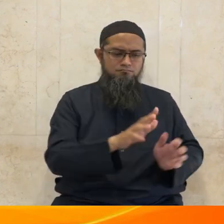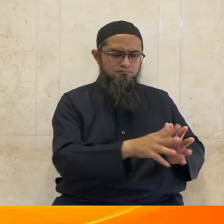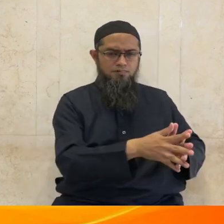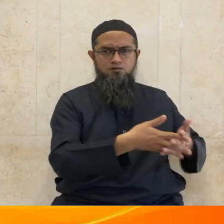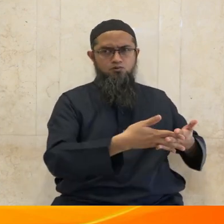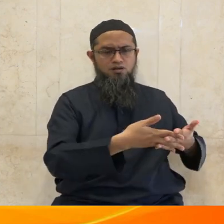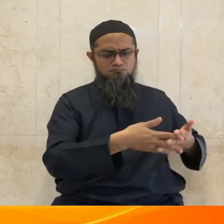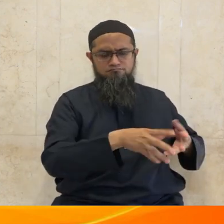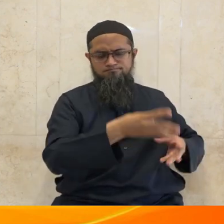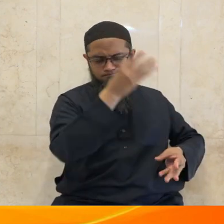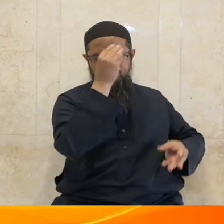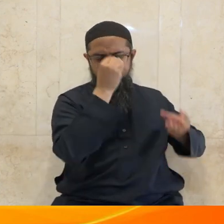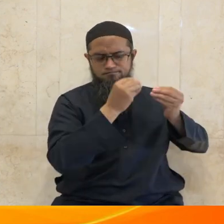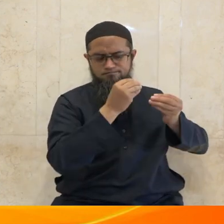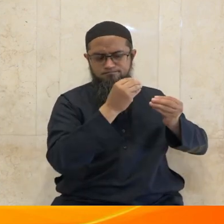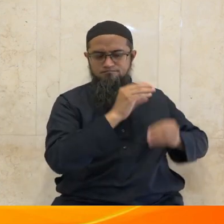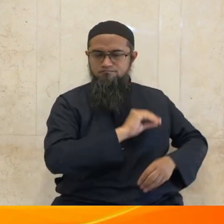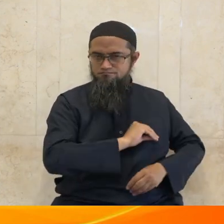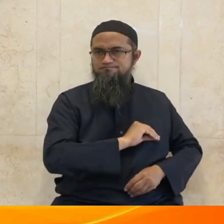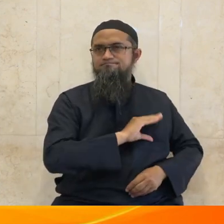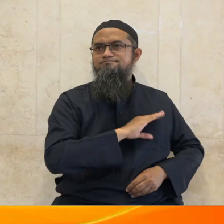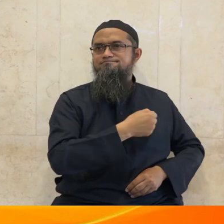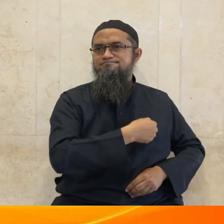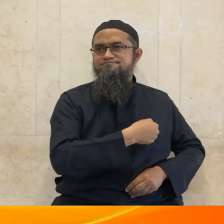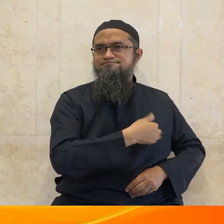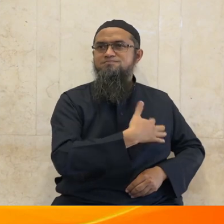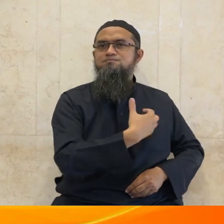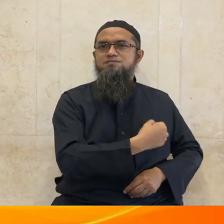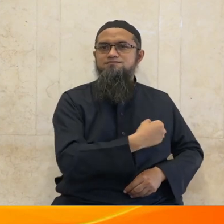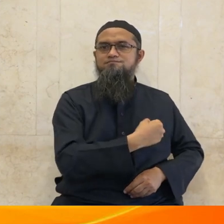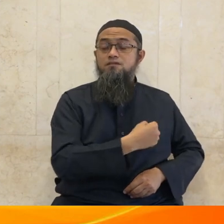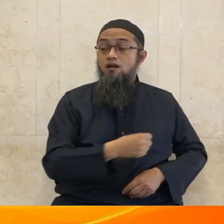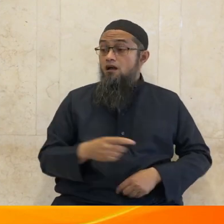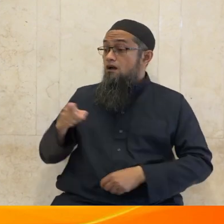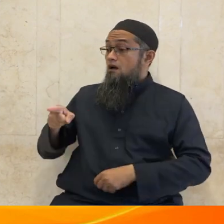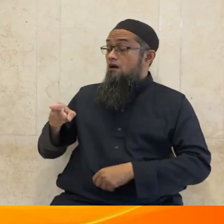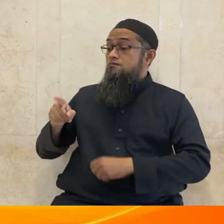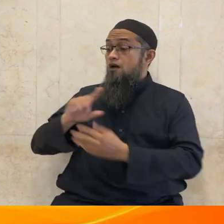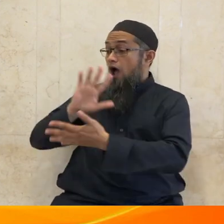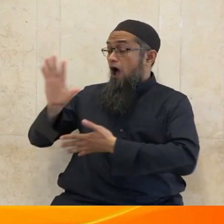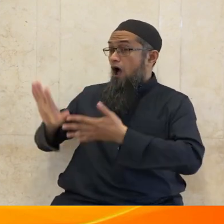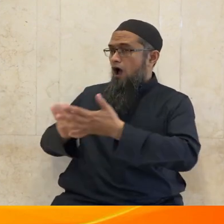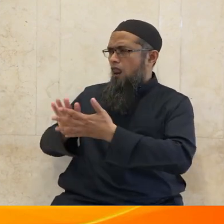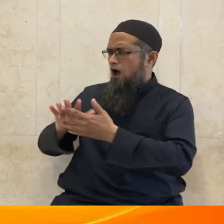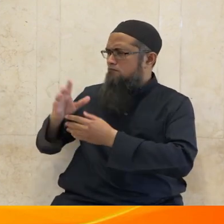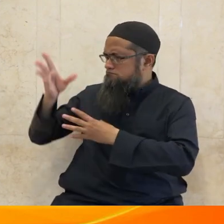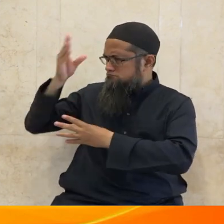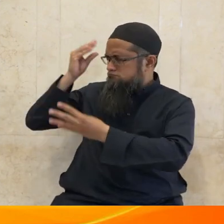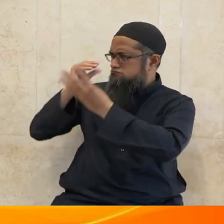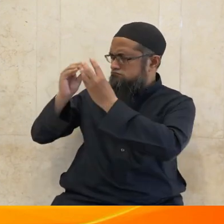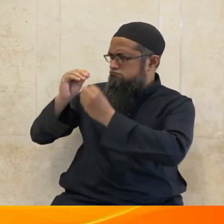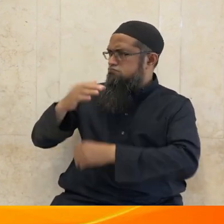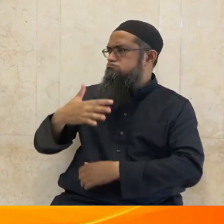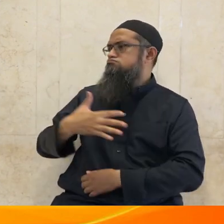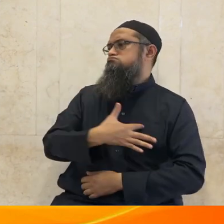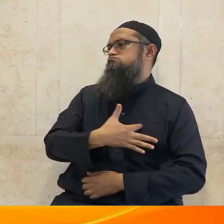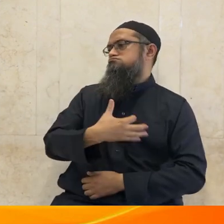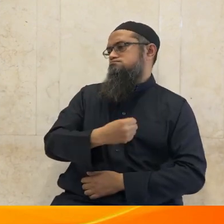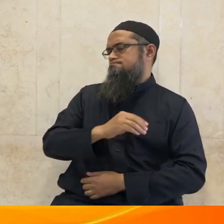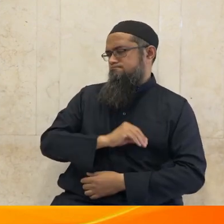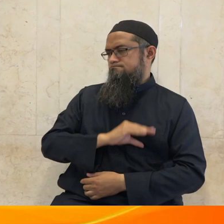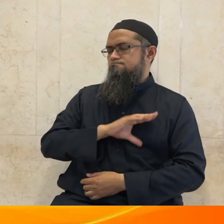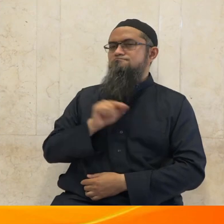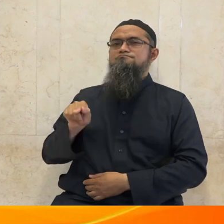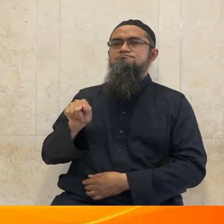bahwa makhluk yang berupa flora dan fauna, nabati dan hewani merupakan sumber makanan, gizi